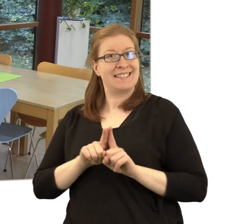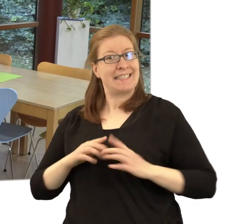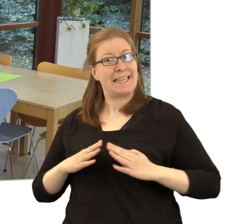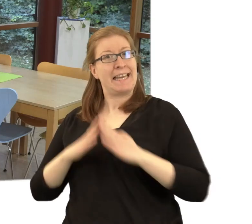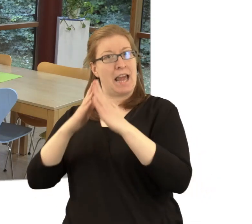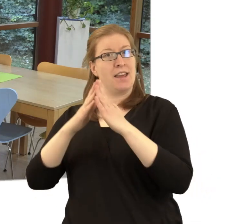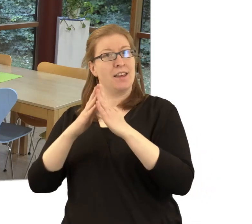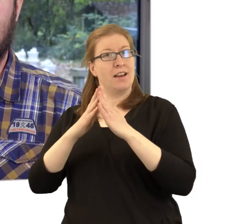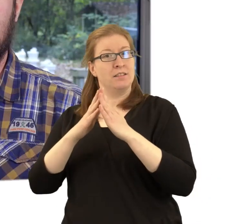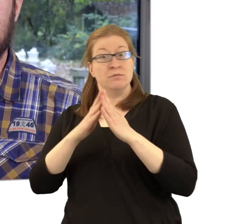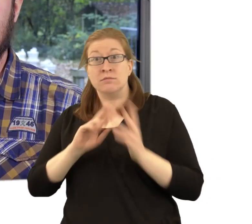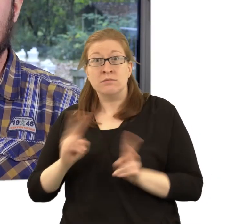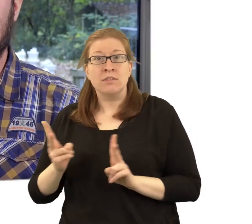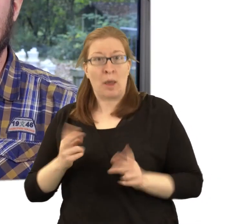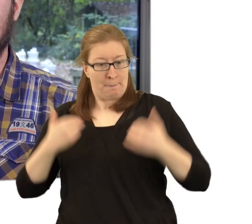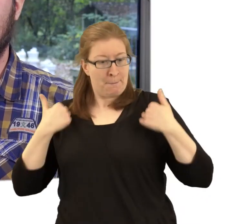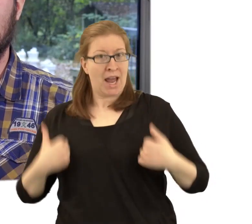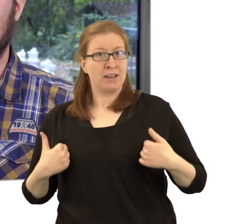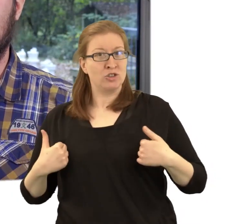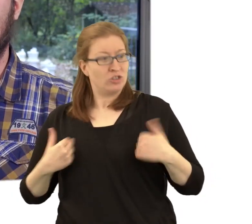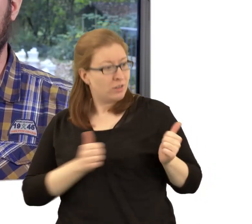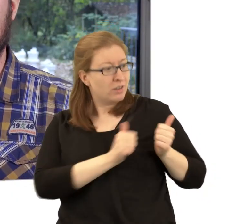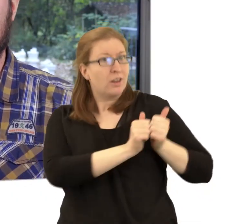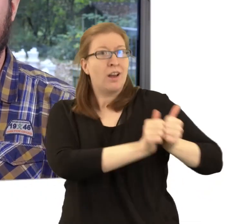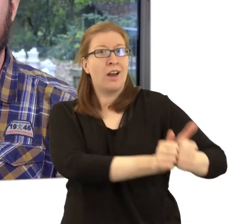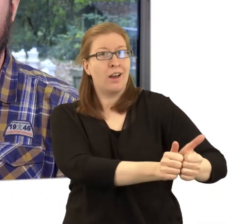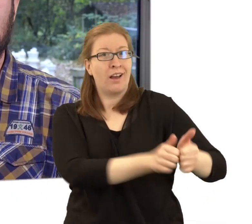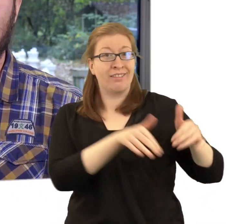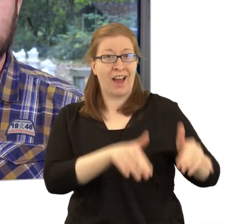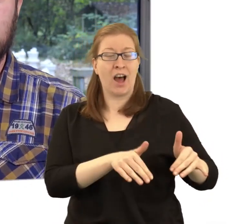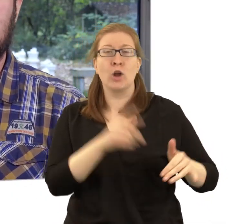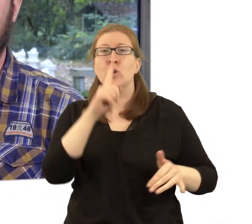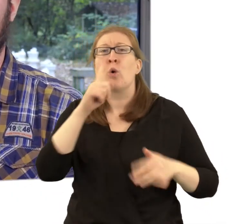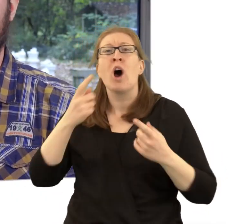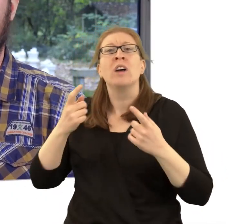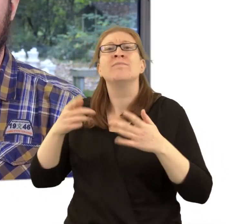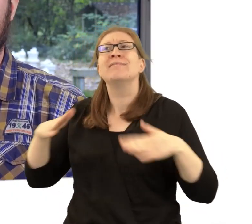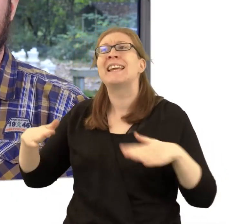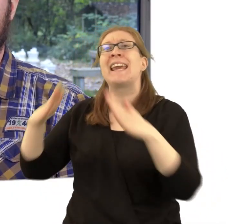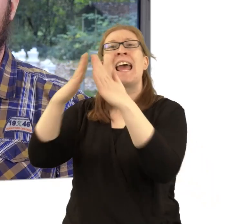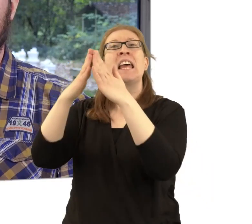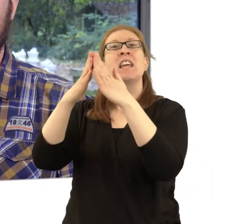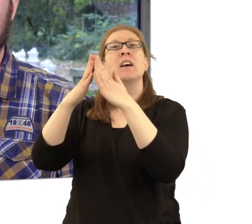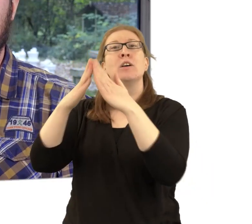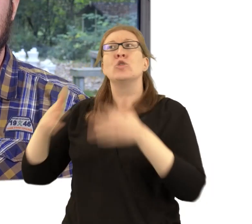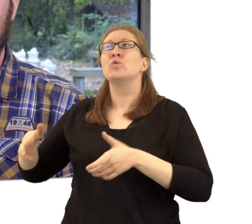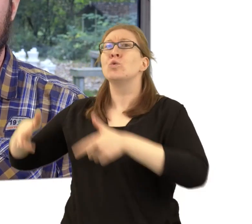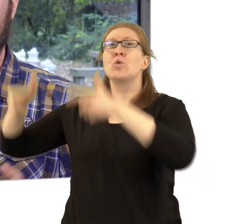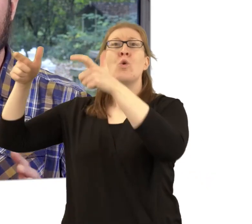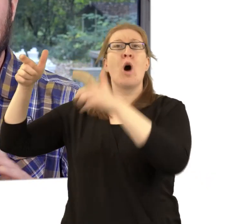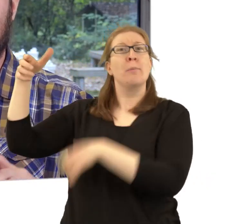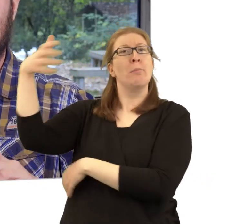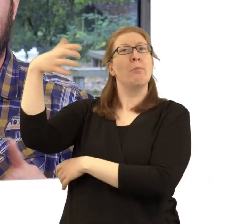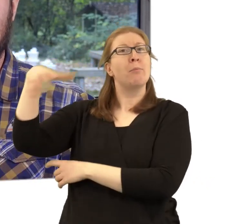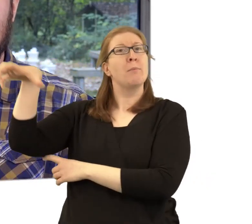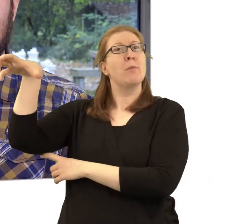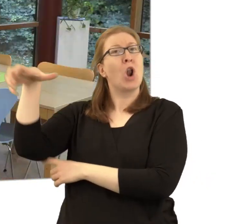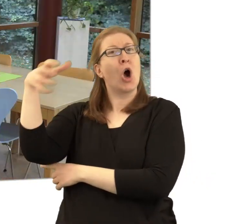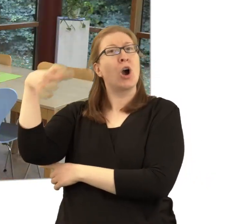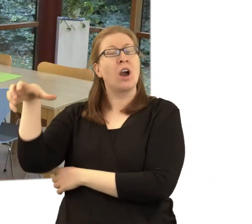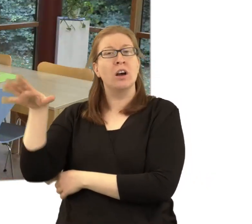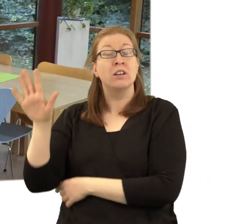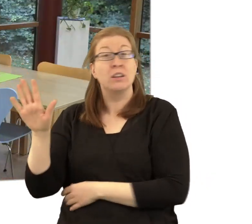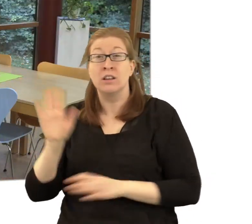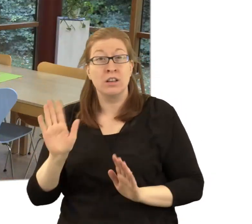überhaupt erleben. Und jetzt nicht nur irgendwo eine Glocke bimmeln hören oder einen Turm sehen im Vorbeigehen, sondern wirklich mal zu spüren bekommen,